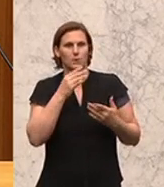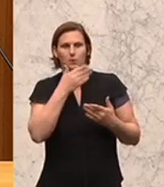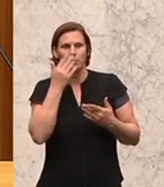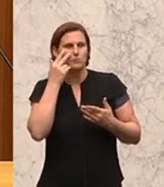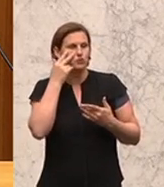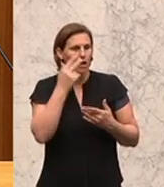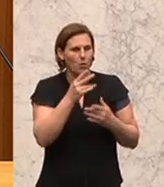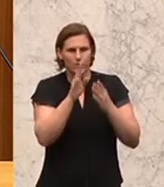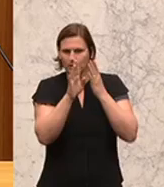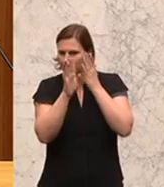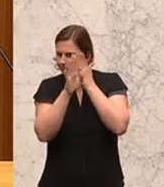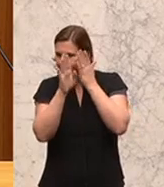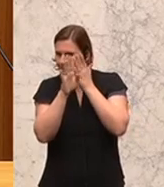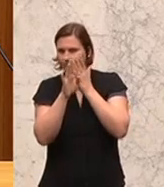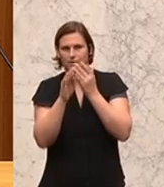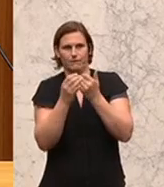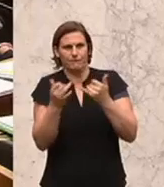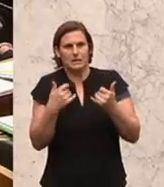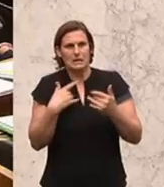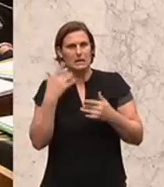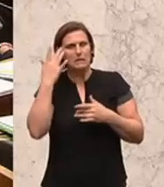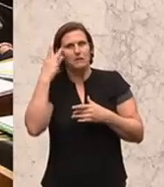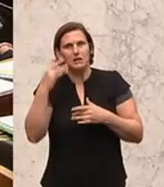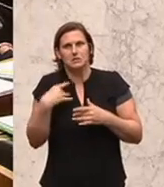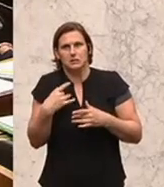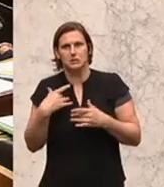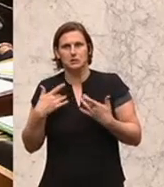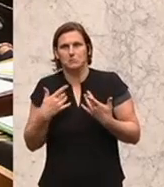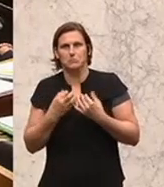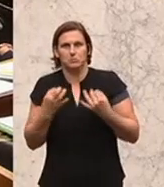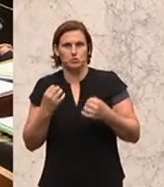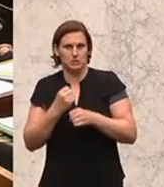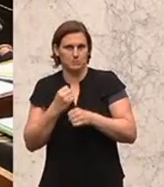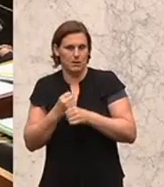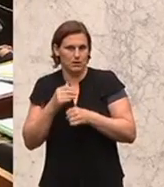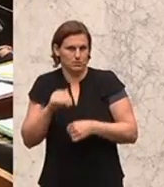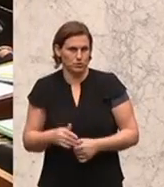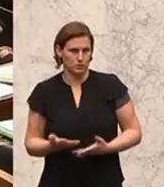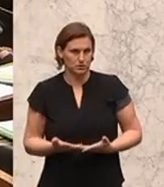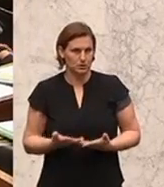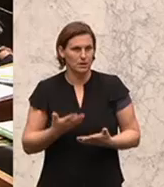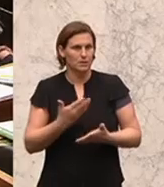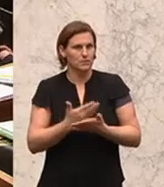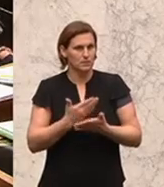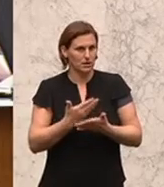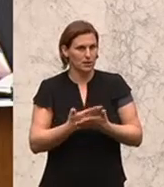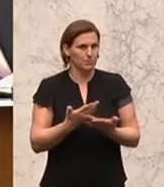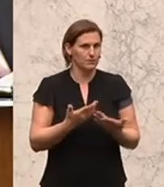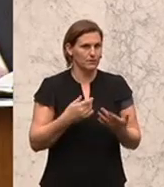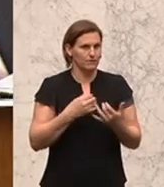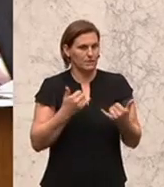-Politik, was ich nicht weiß, macht mich nicht heiß. Also stellen wir die Erhebung von